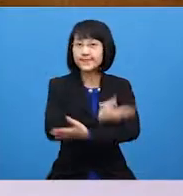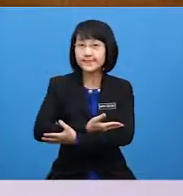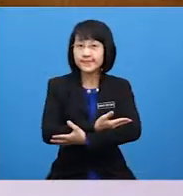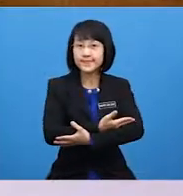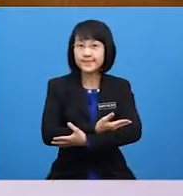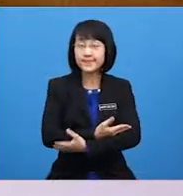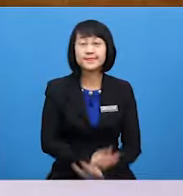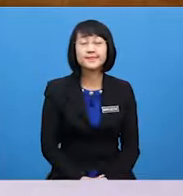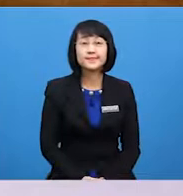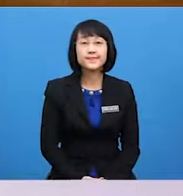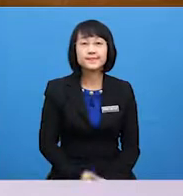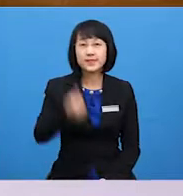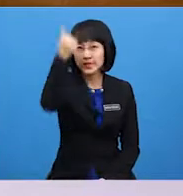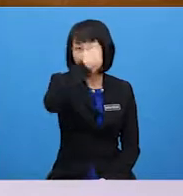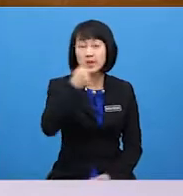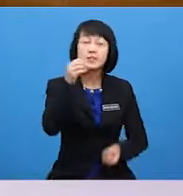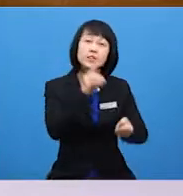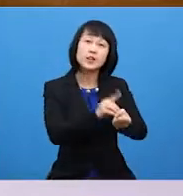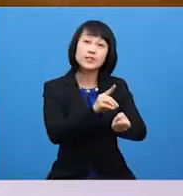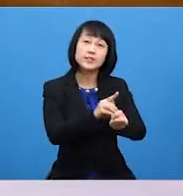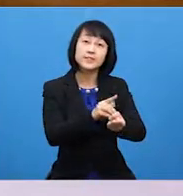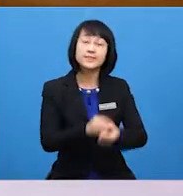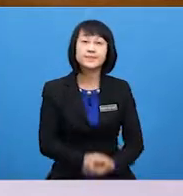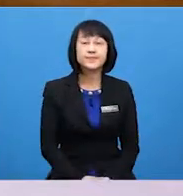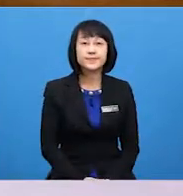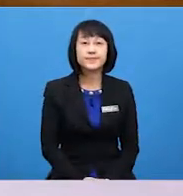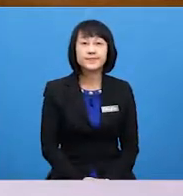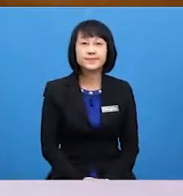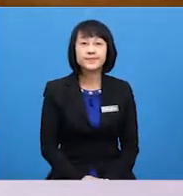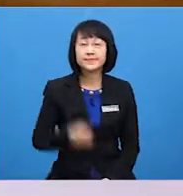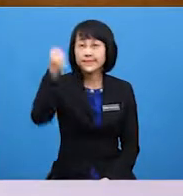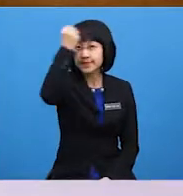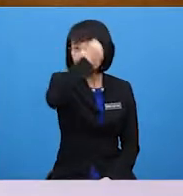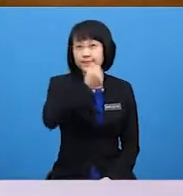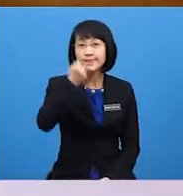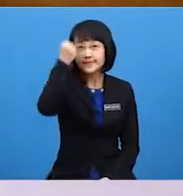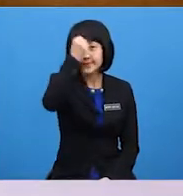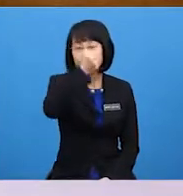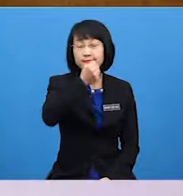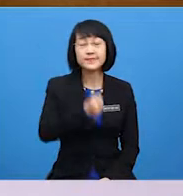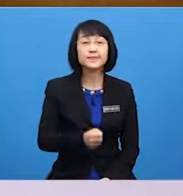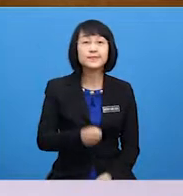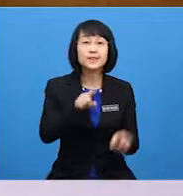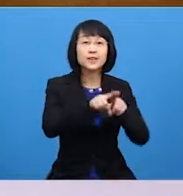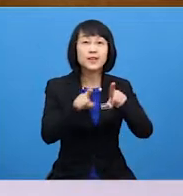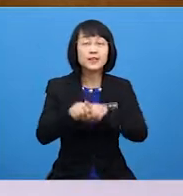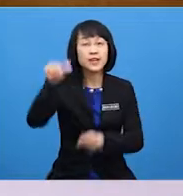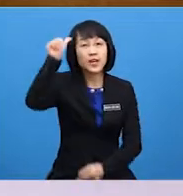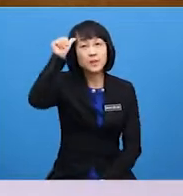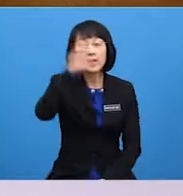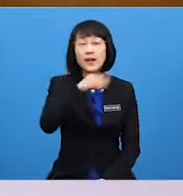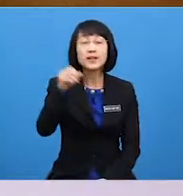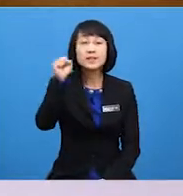he is a doctor And Sarah is Ahmad's and Salma's daughter